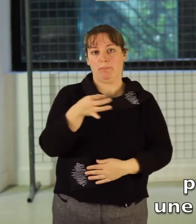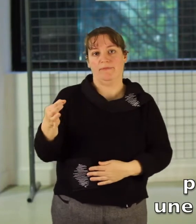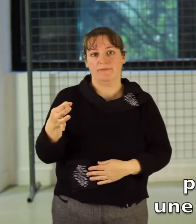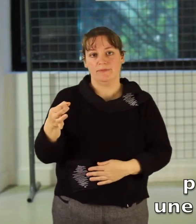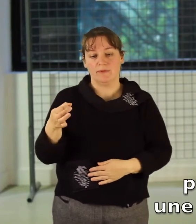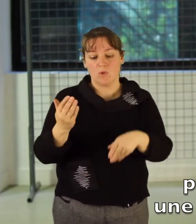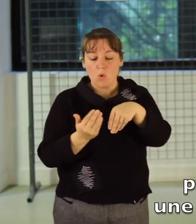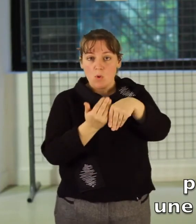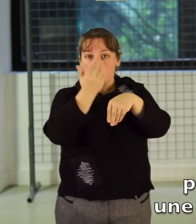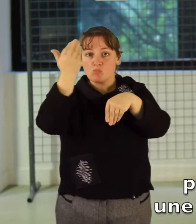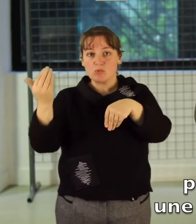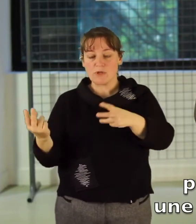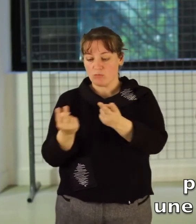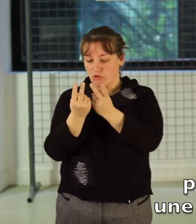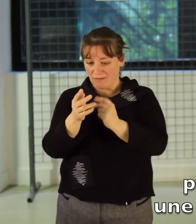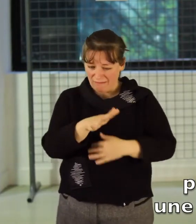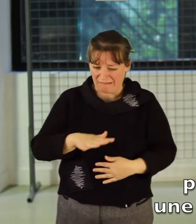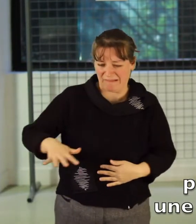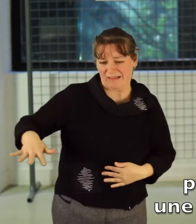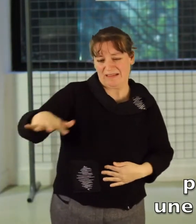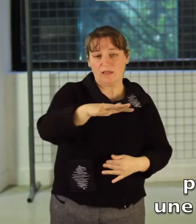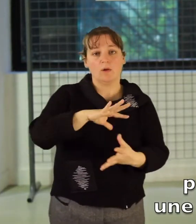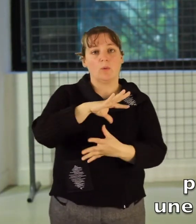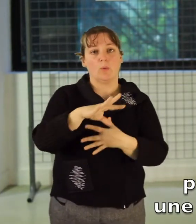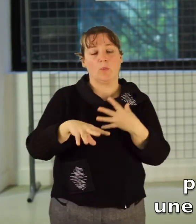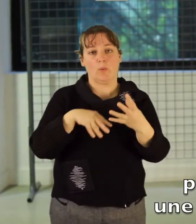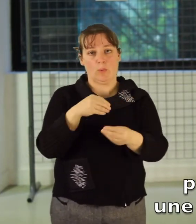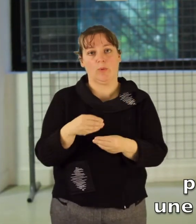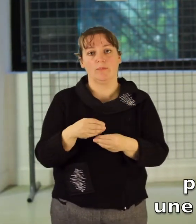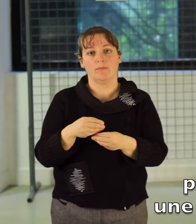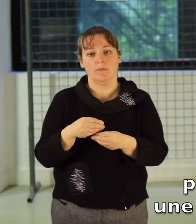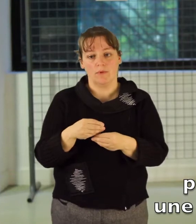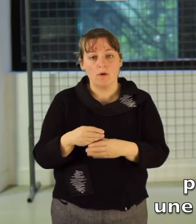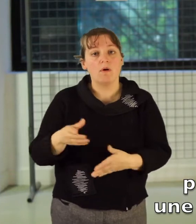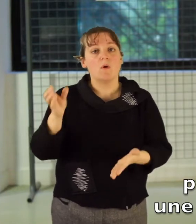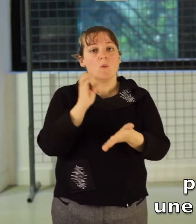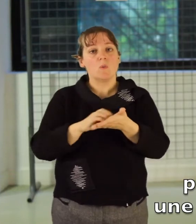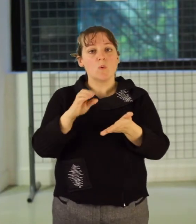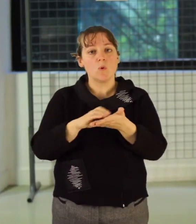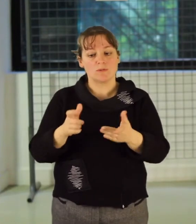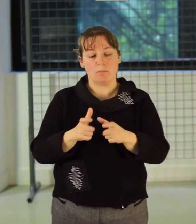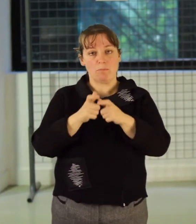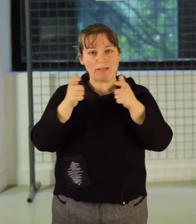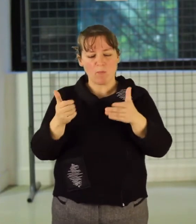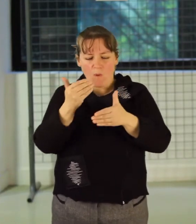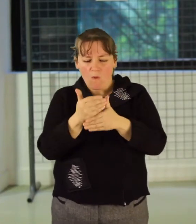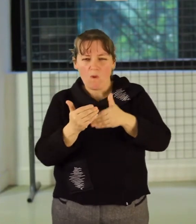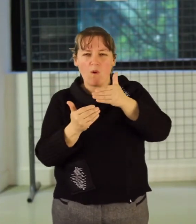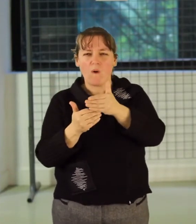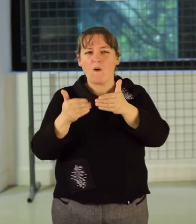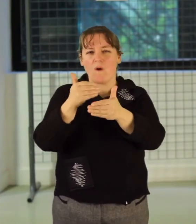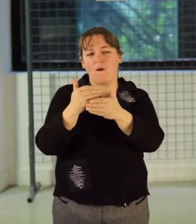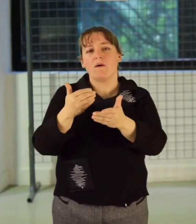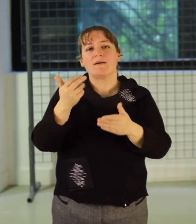Muséum possèdent une construction qui suit les recommandations en termes de qualité